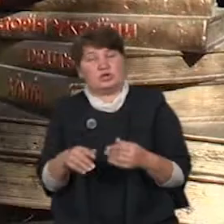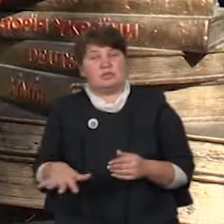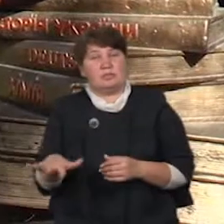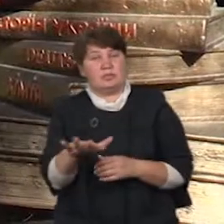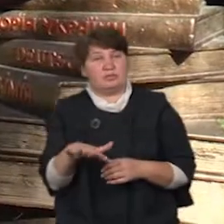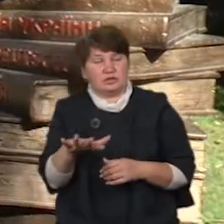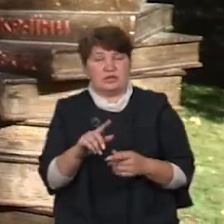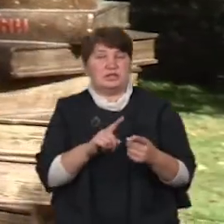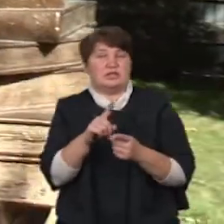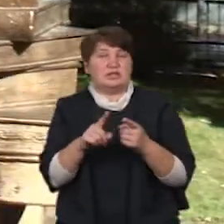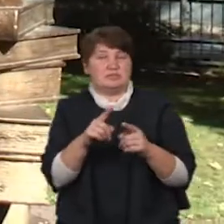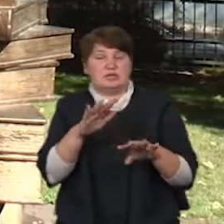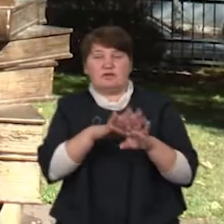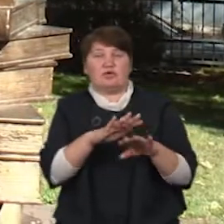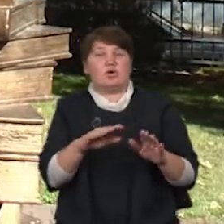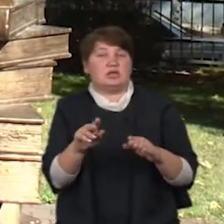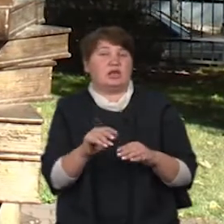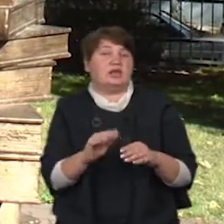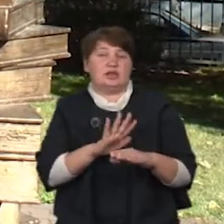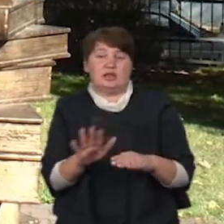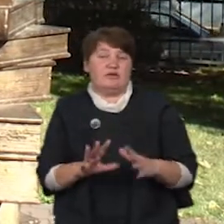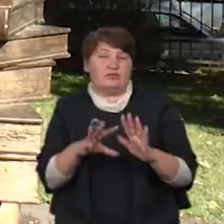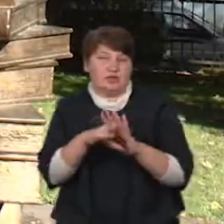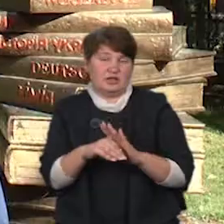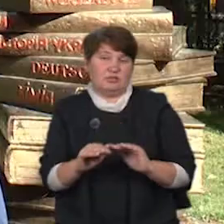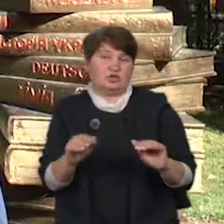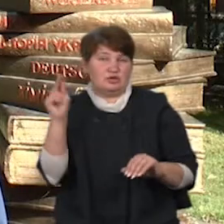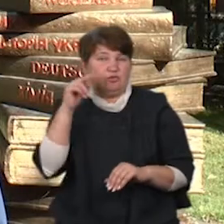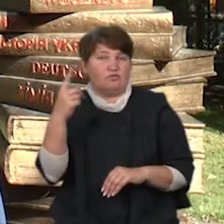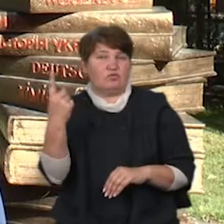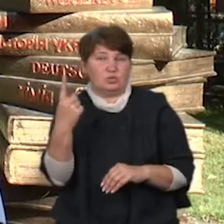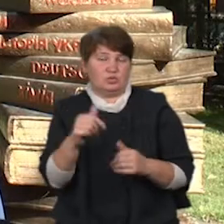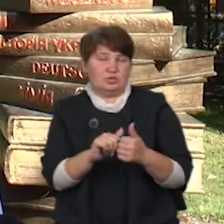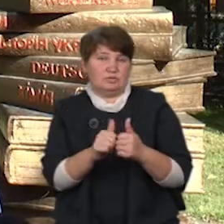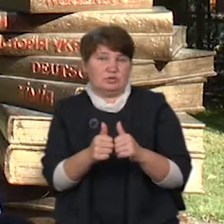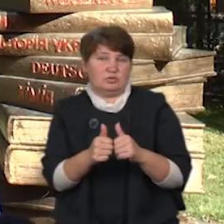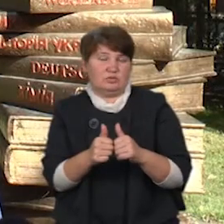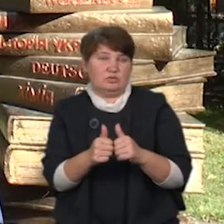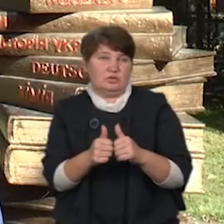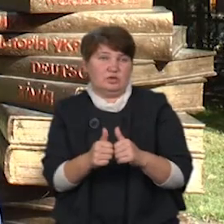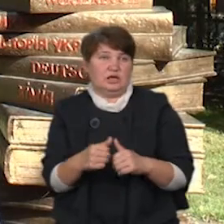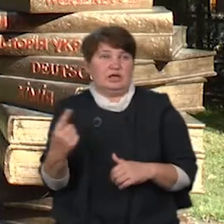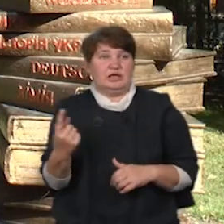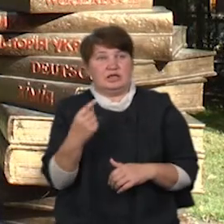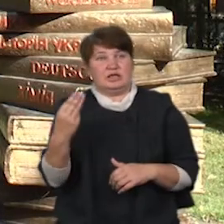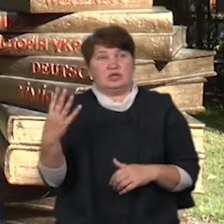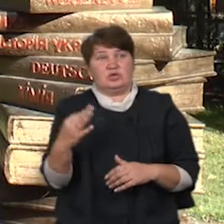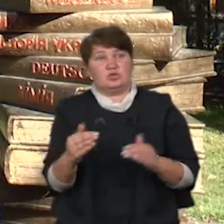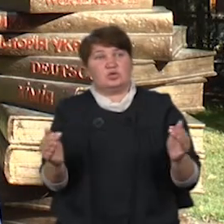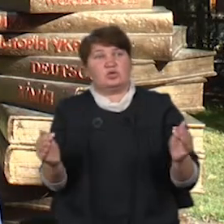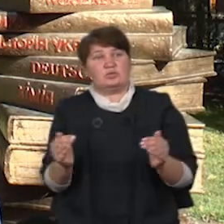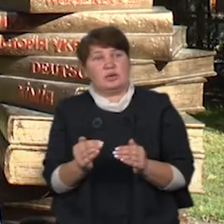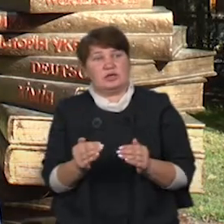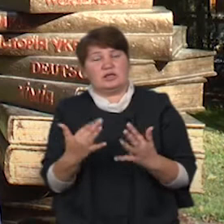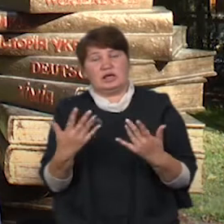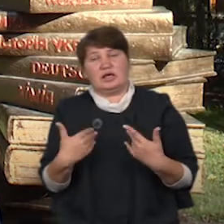не внесли, оскільки діти навчаються лише в одну зміну. Єдине, що ми зменшили, скільки